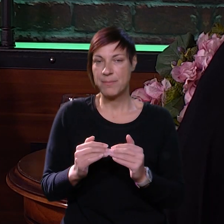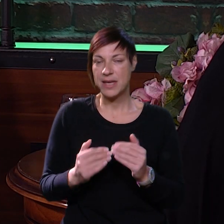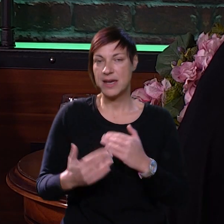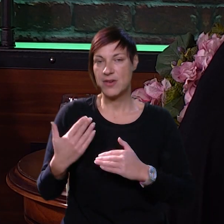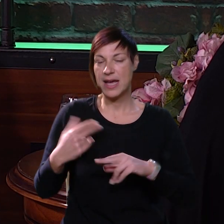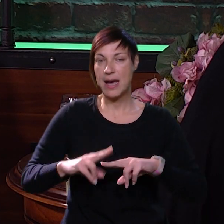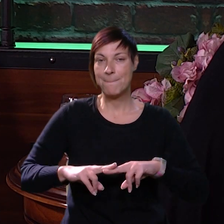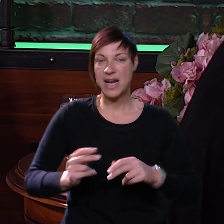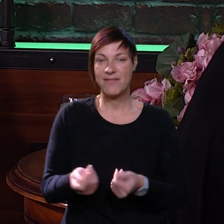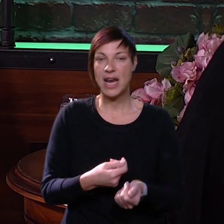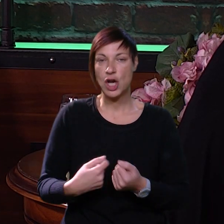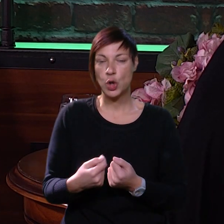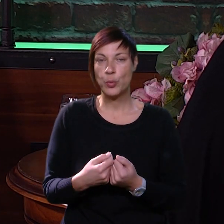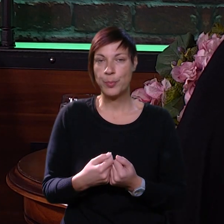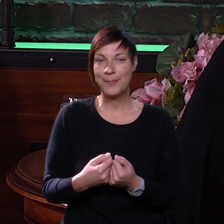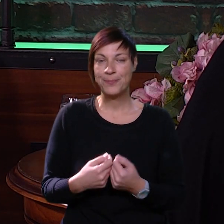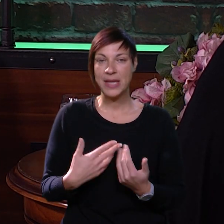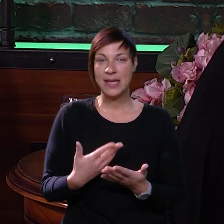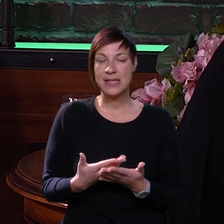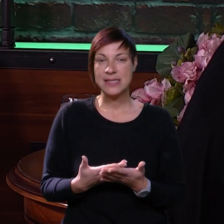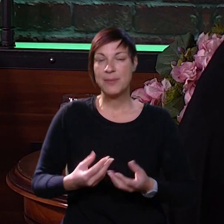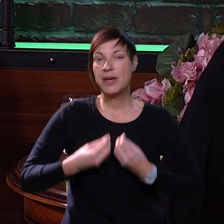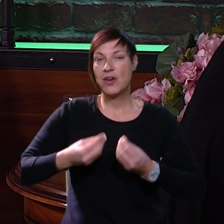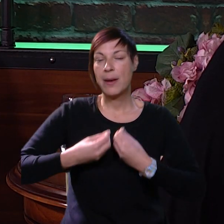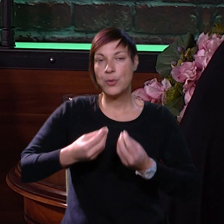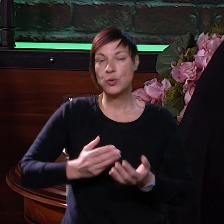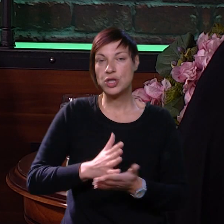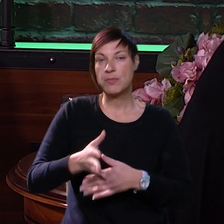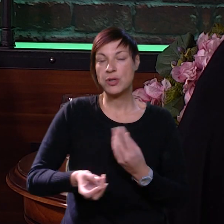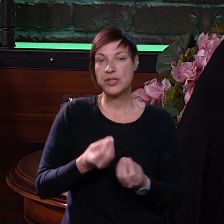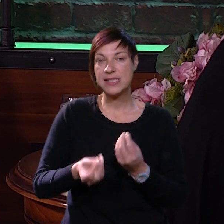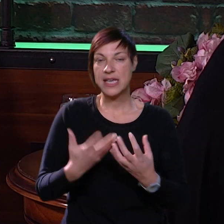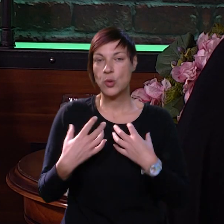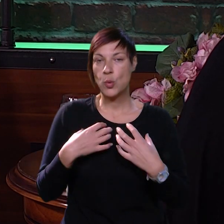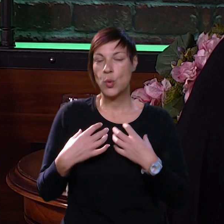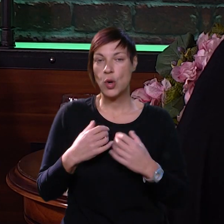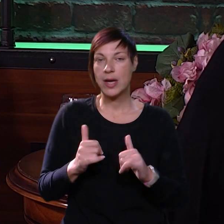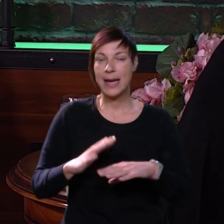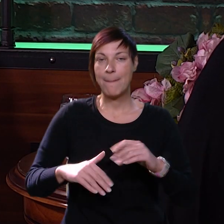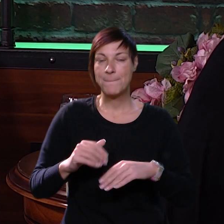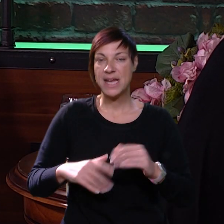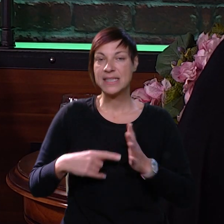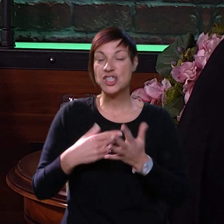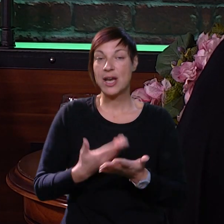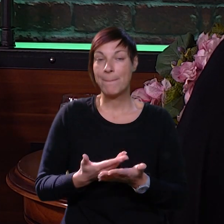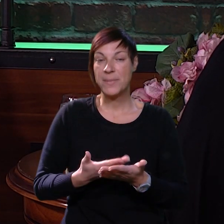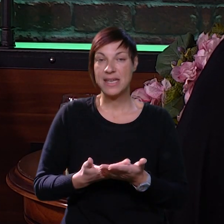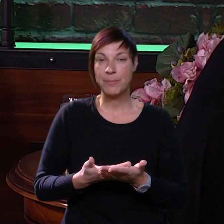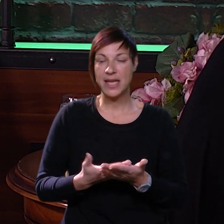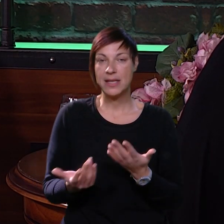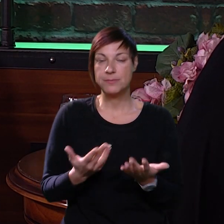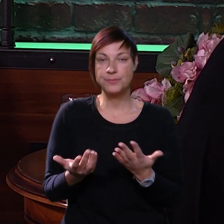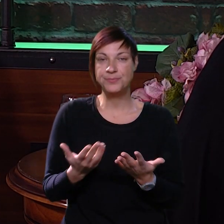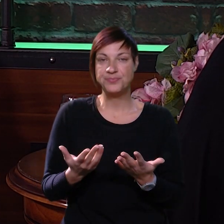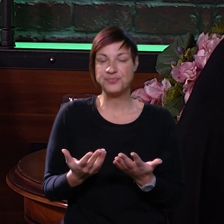u odnosu na neka pravila grupe. Zapravo ga podučavamo kroz neku igru uloga ili kroz neke praktične primjere